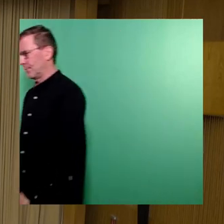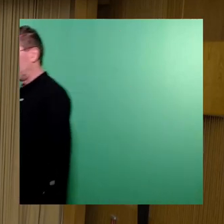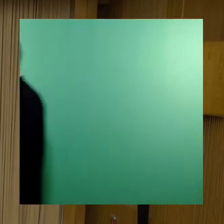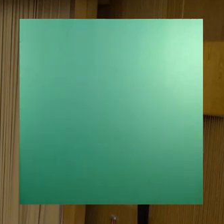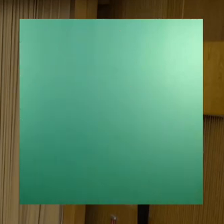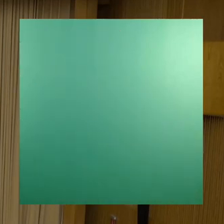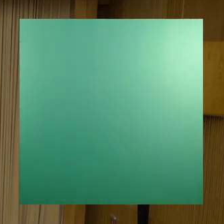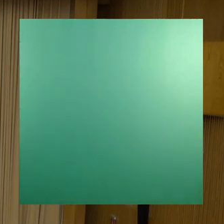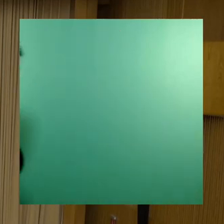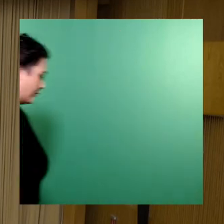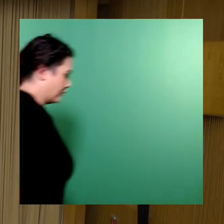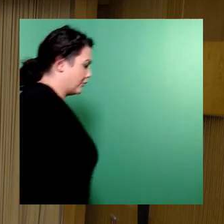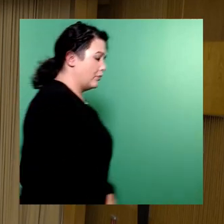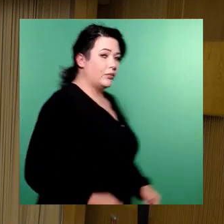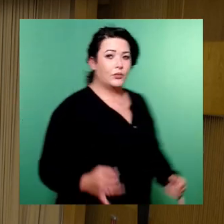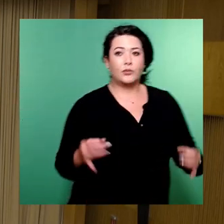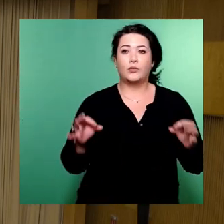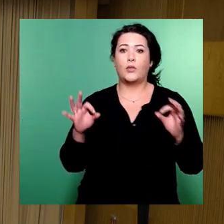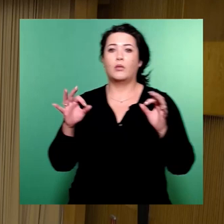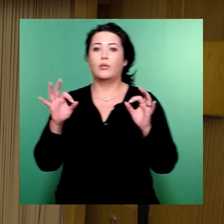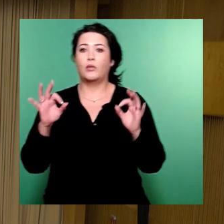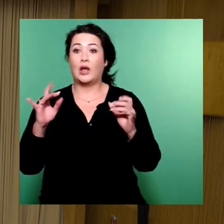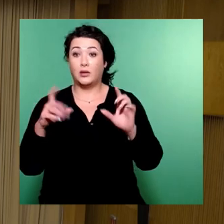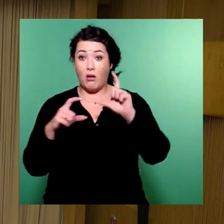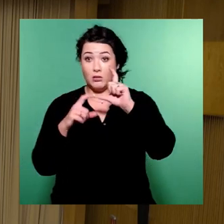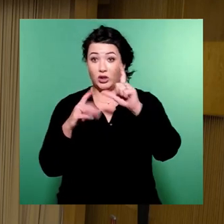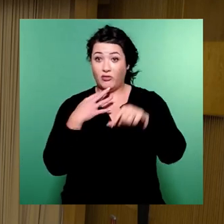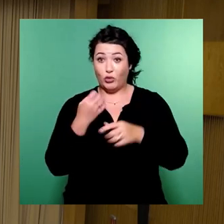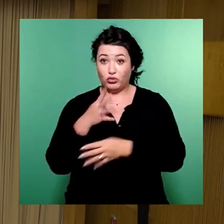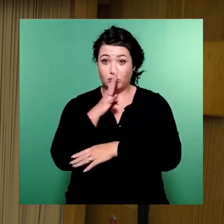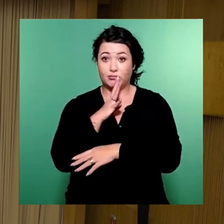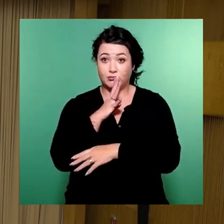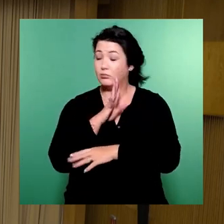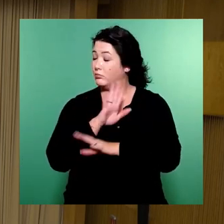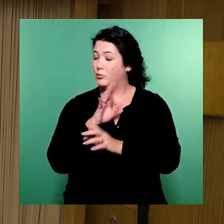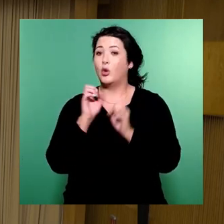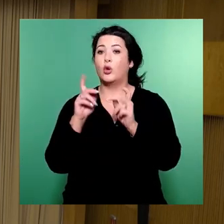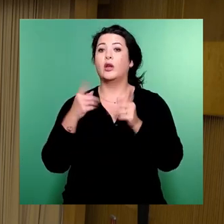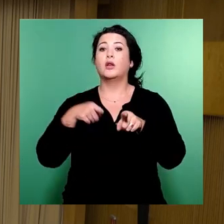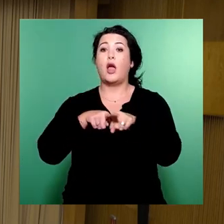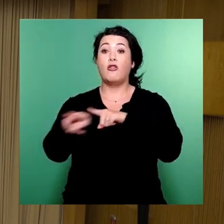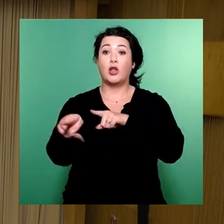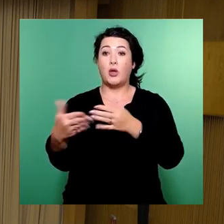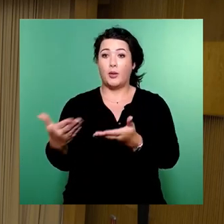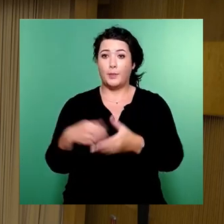SPD, wird das Wort gewünscht? Nein. Dann FDP, Herr Maloney.